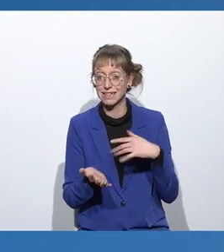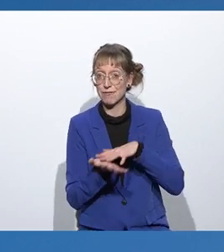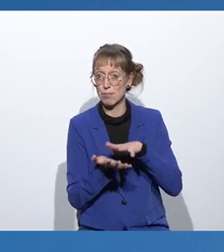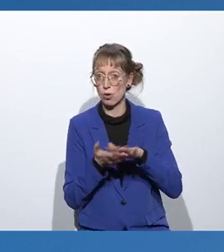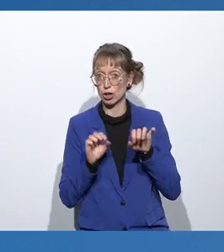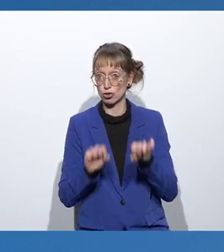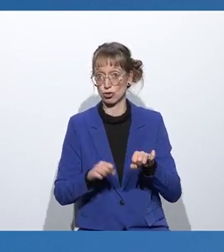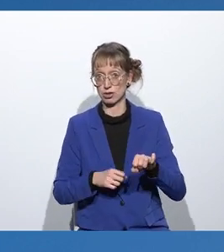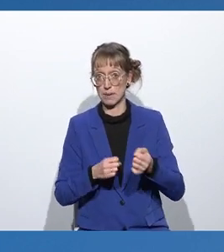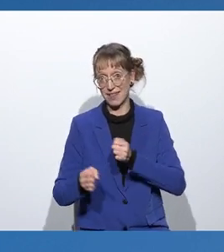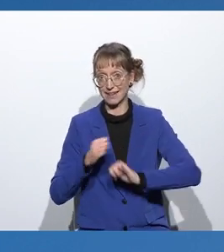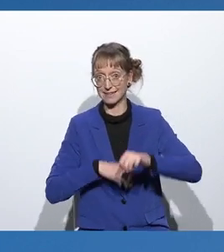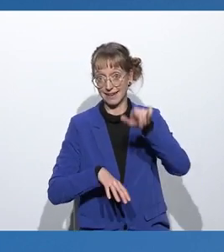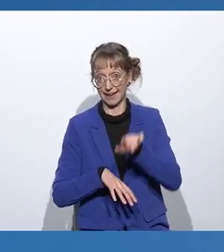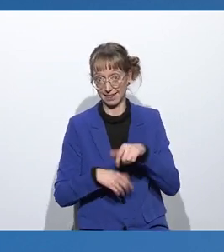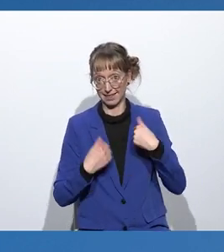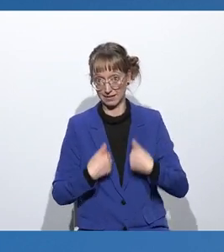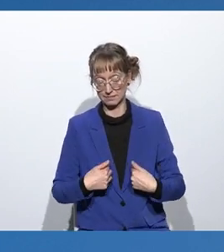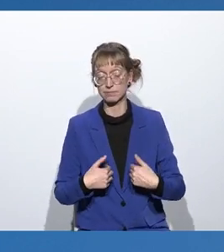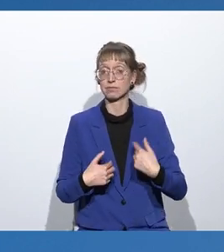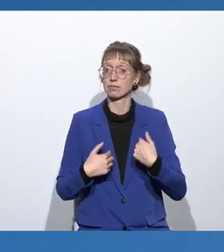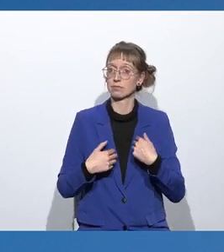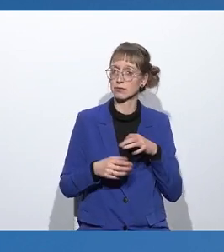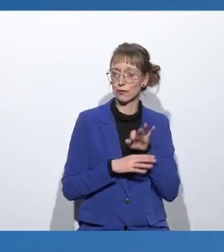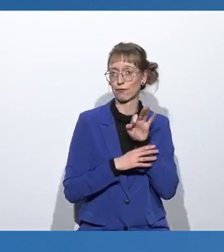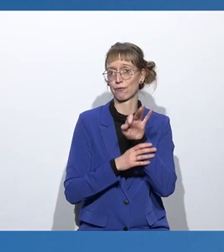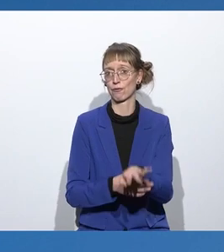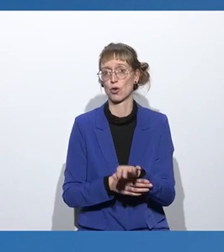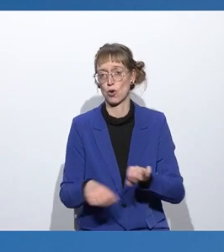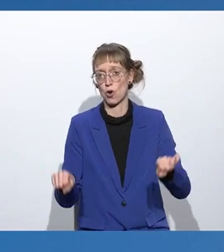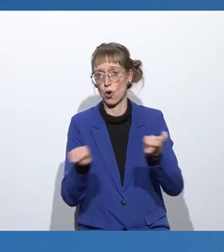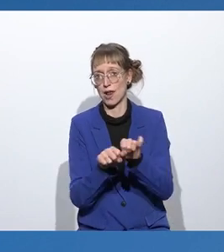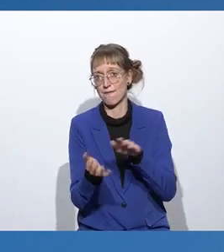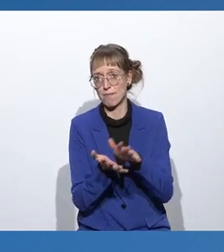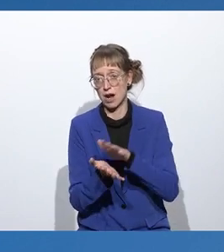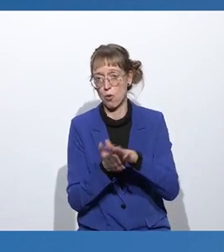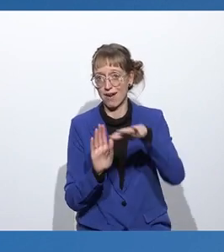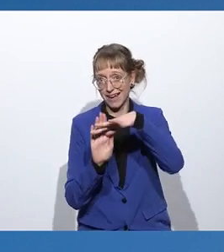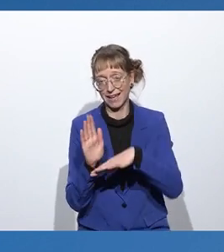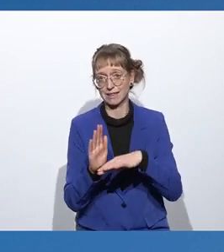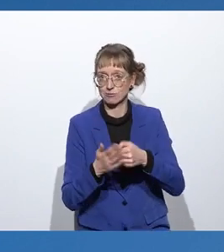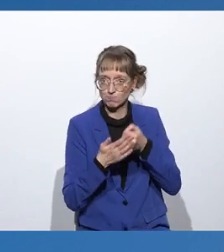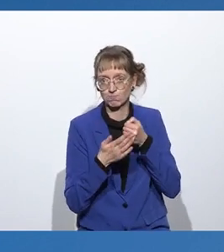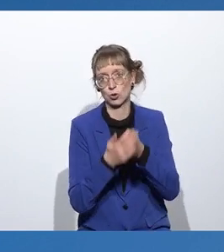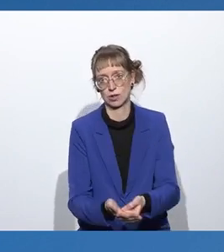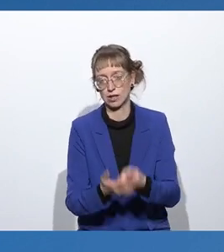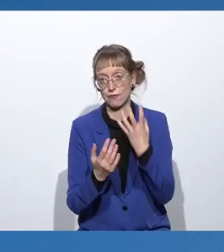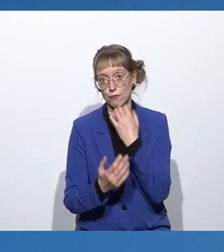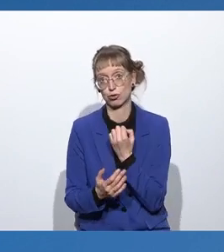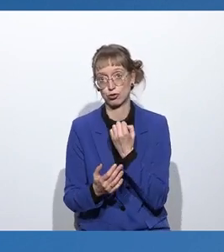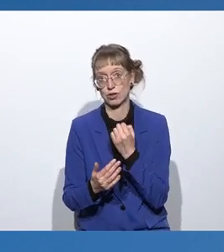setze ich mich deshalb für starke, durchsetzbare Online-Verbraucherrechte ein. Ich möchte Fairness,